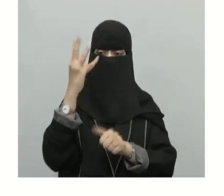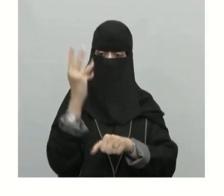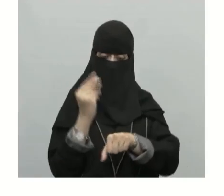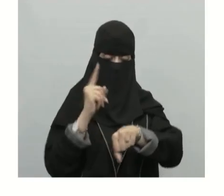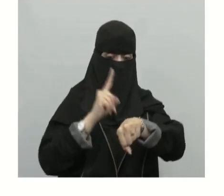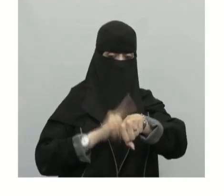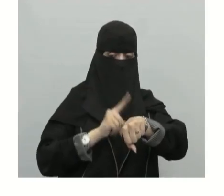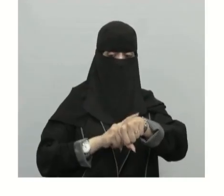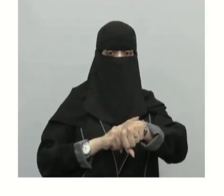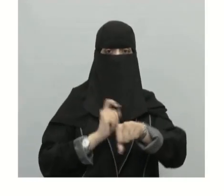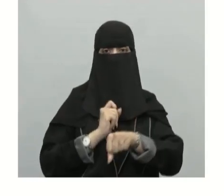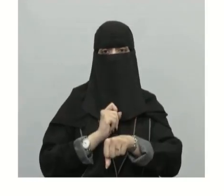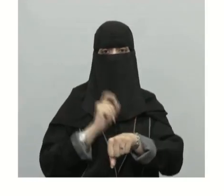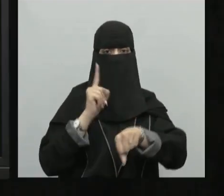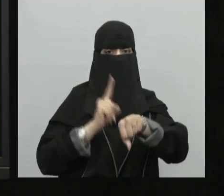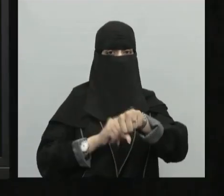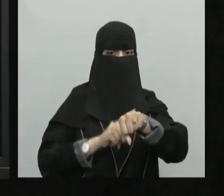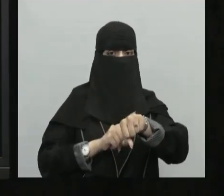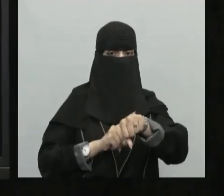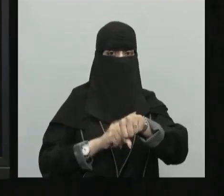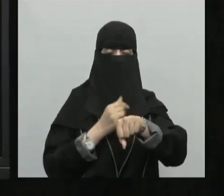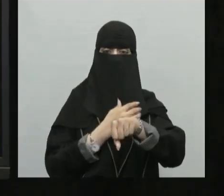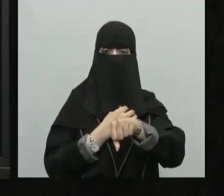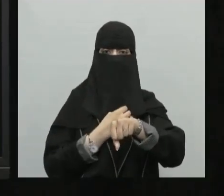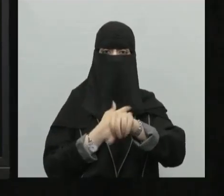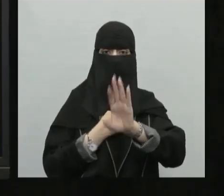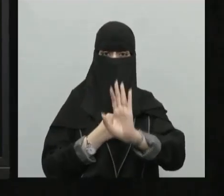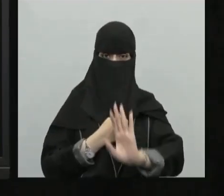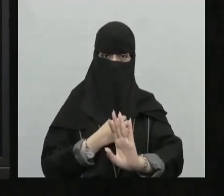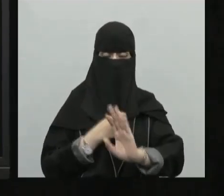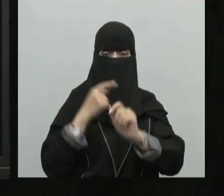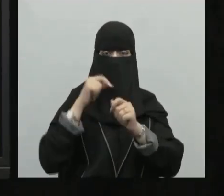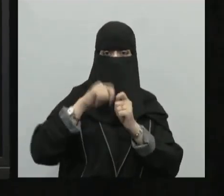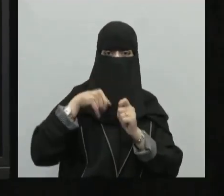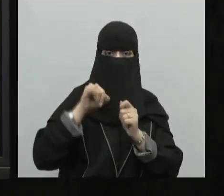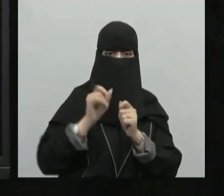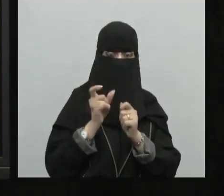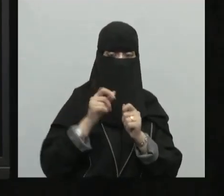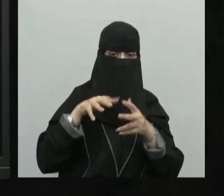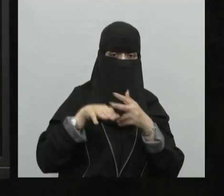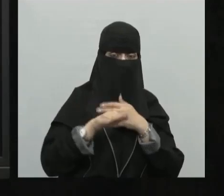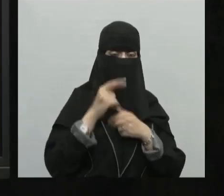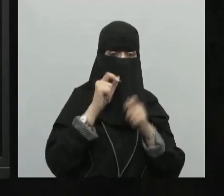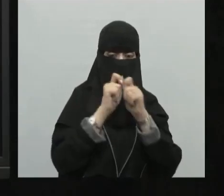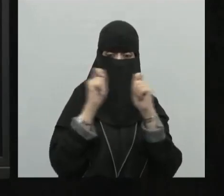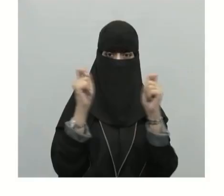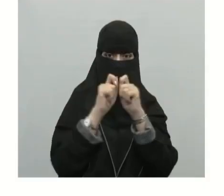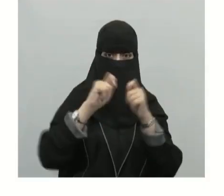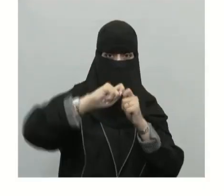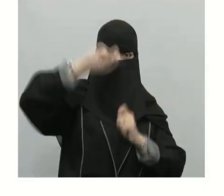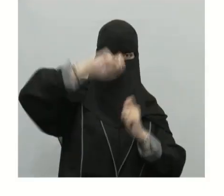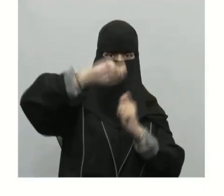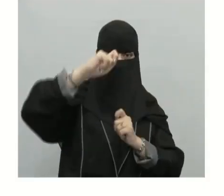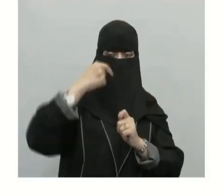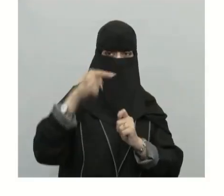ماذا؟ الزمن نستطيع من خلال خطوط الطول أن نحسب الزمن بارك الله